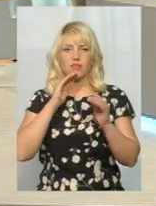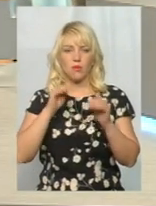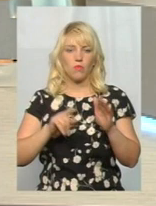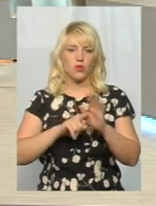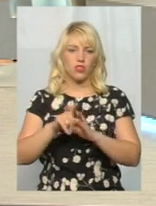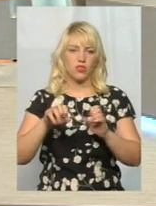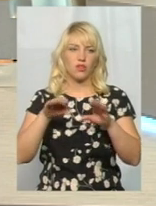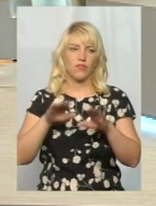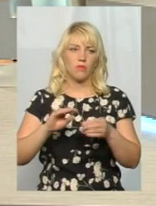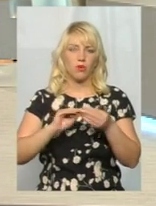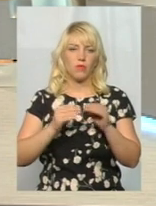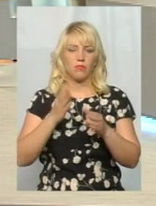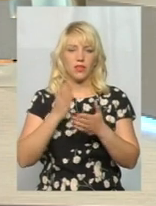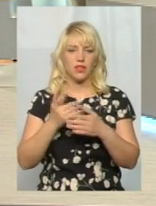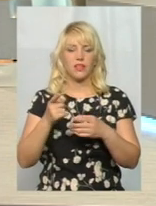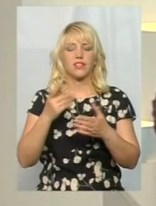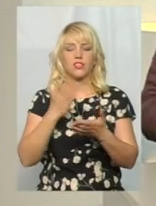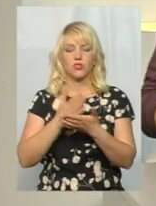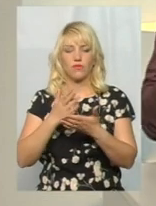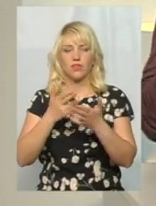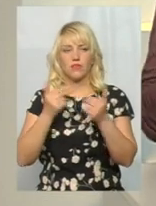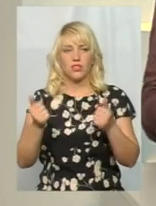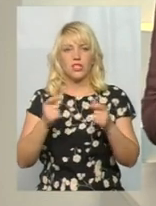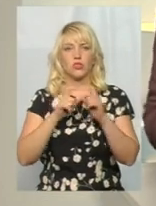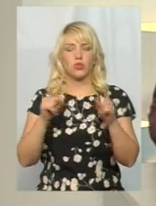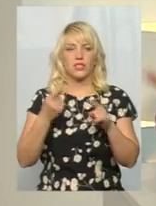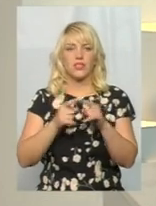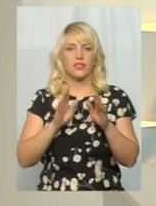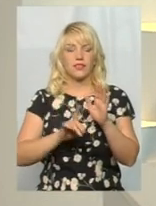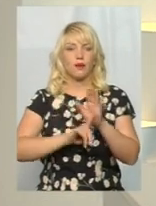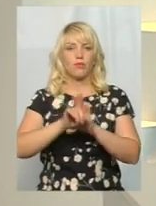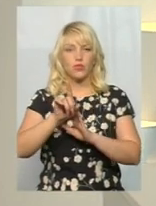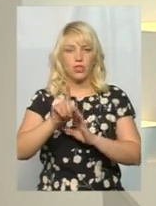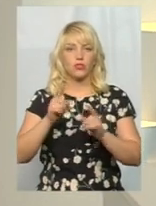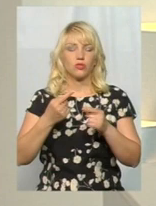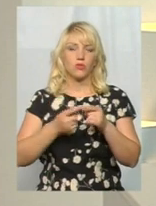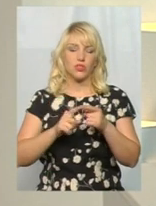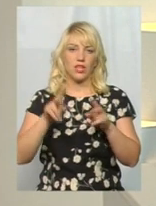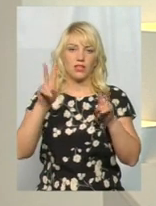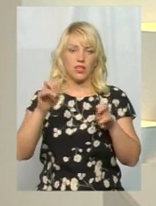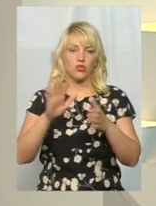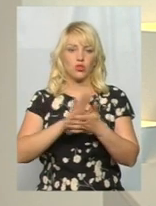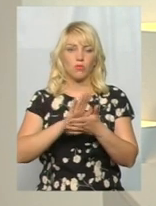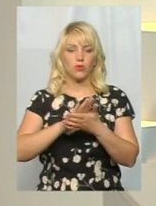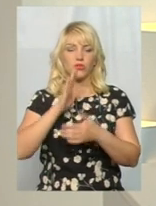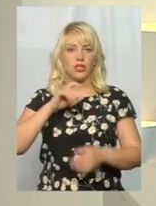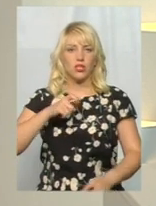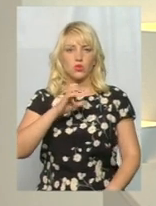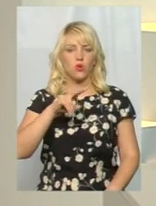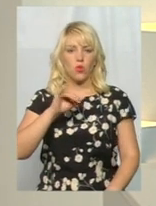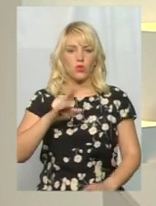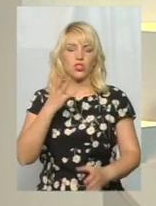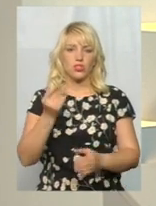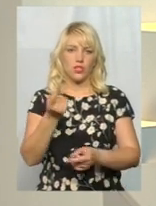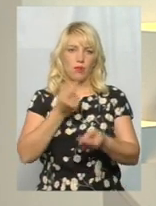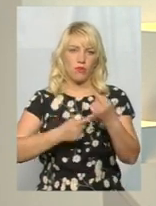проблеми вже є. Її існування визнають відповідні структури, але це тільки початок, тому до цієї теми, до забруднення случая та інших річок ми ще